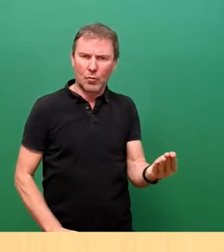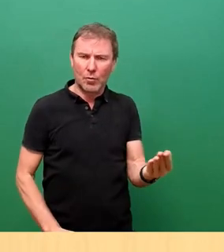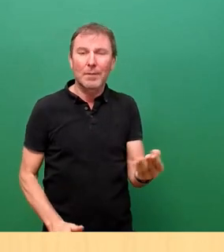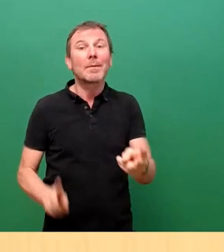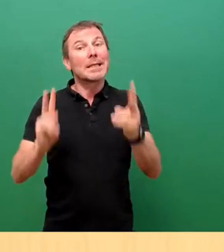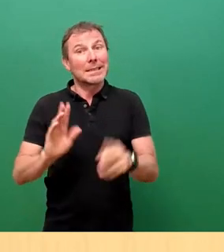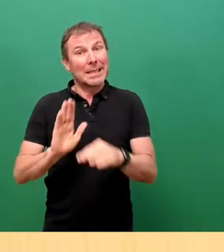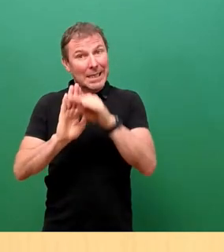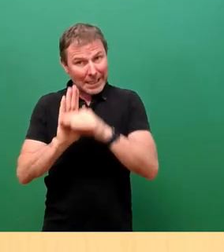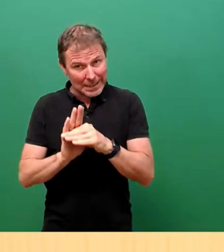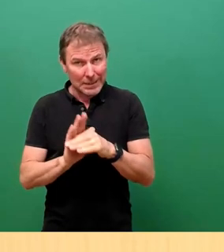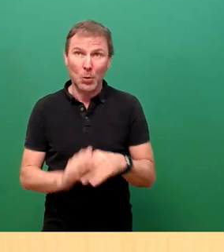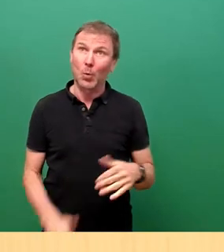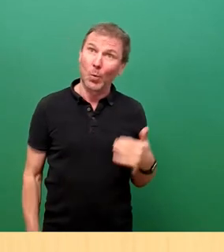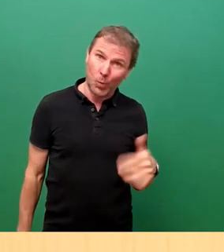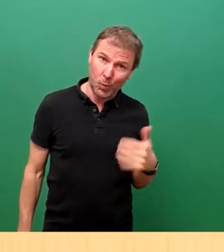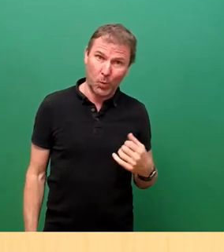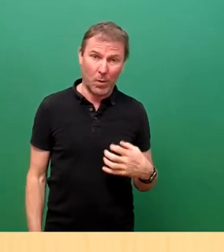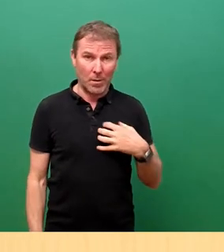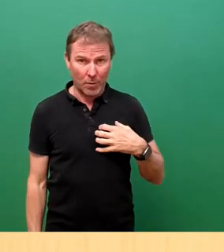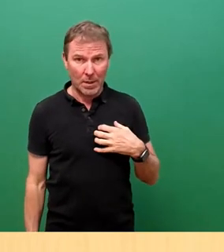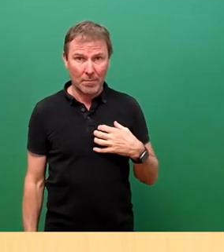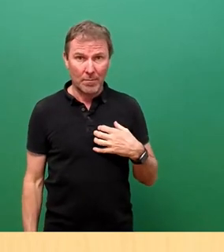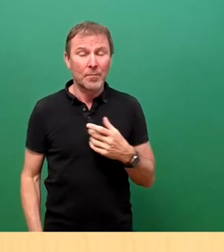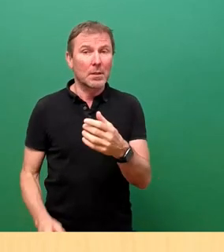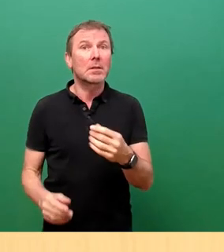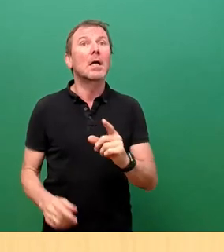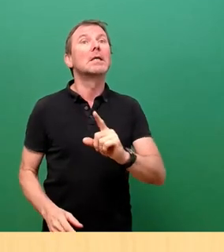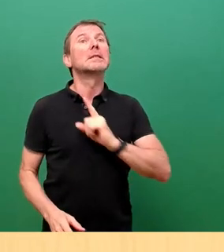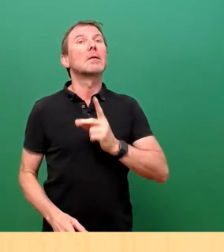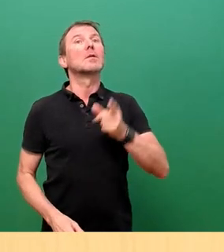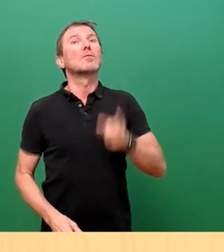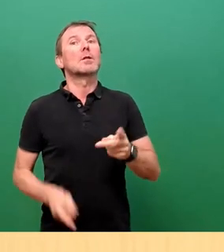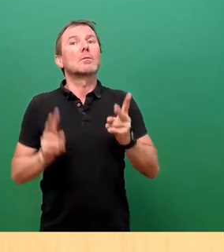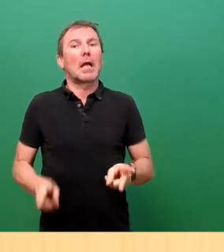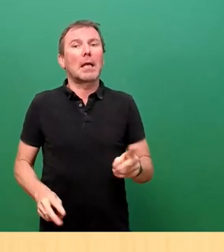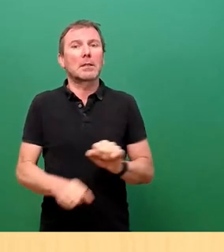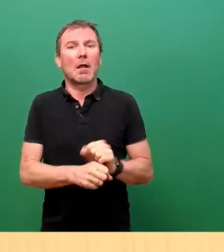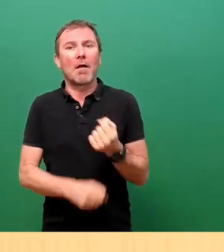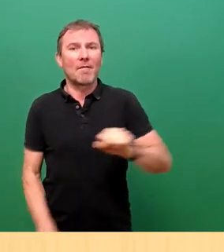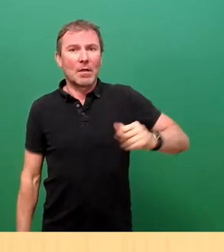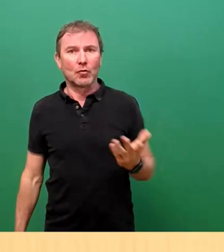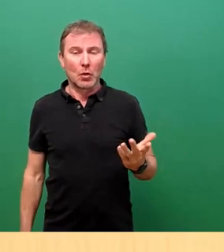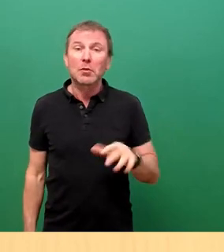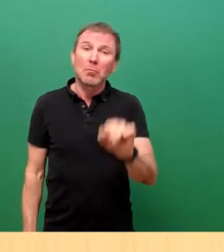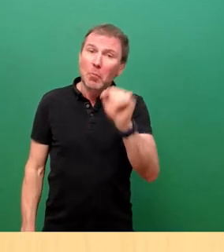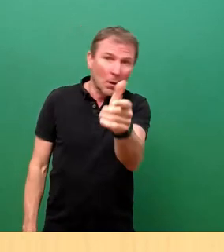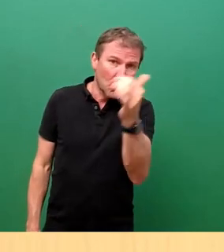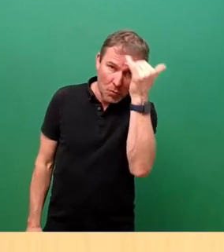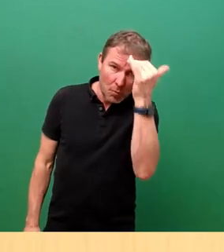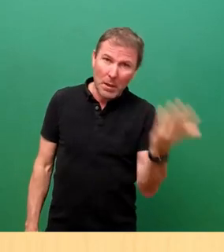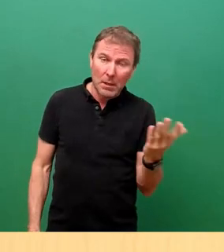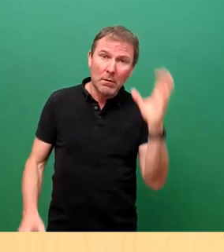bedenklich. Man kann darüber nachdenken, ob das gegen das Recht auf informationelle Selbstbestimmung verstößt usw. Man kann auch darüber nachdenken, ob am Ende die